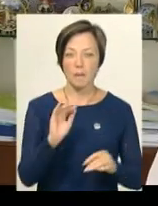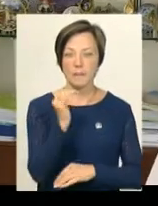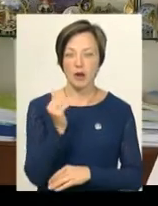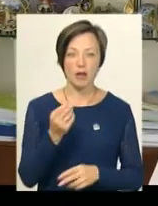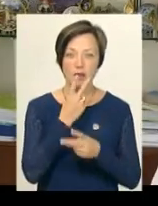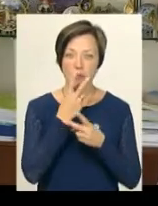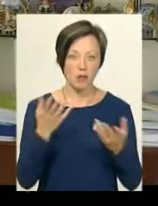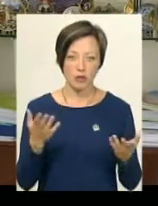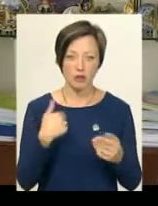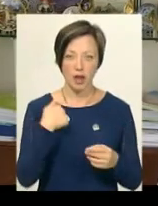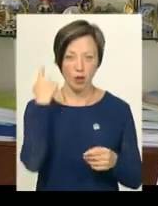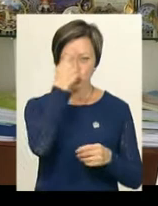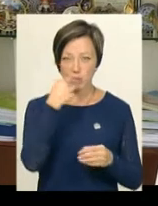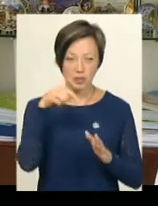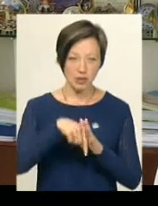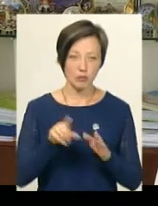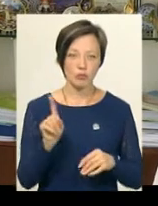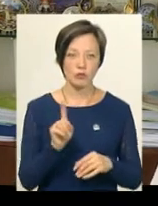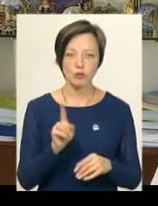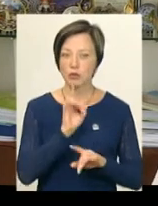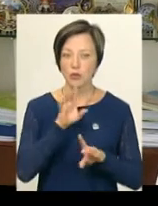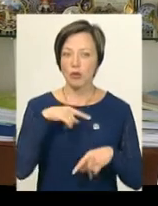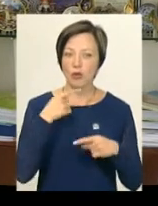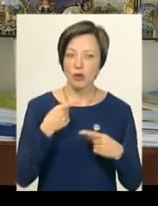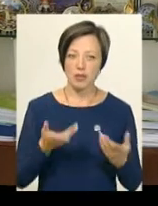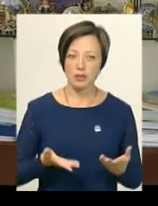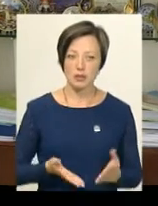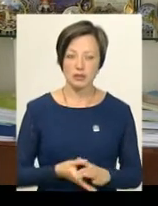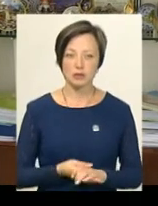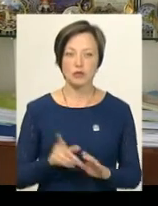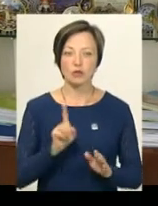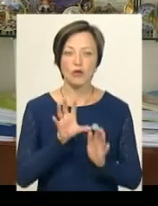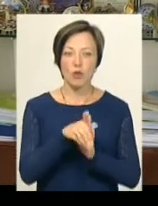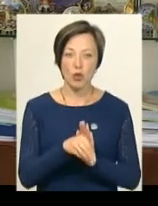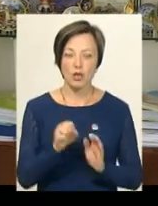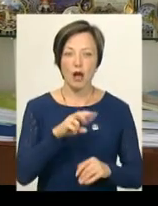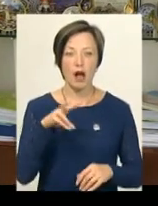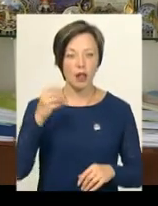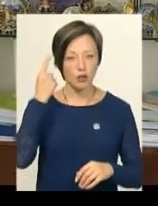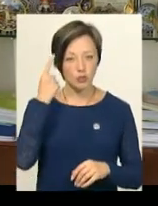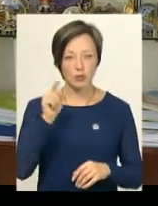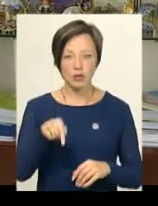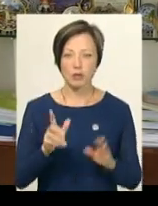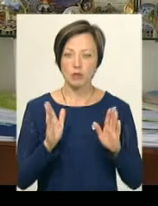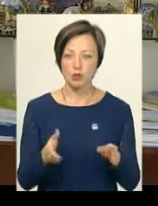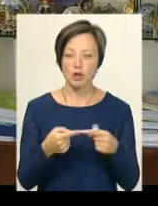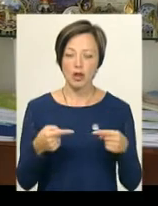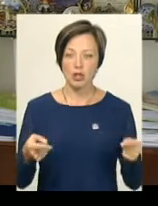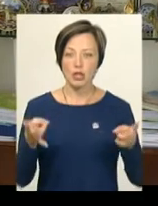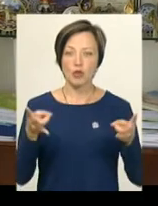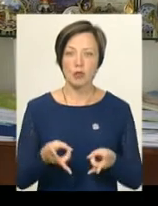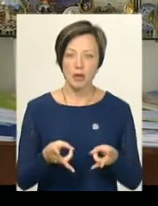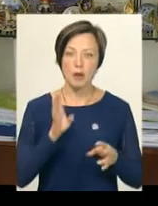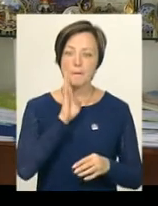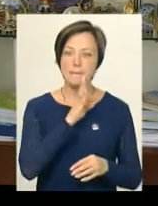Не бачив особисто, не буду говорити, що туди входить, але думаю, що там будуть ті речі, які необхідні